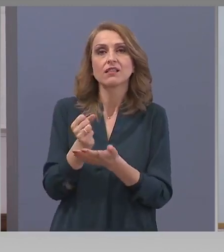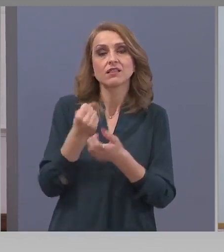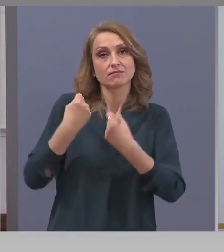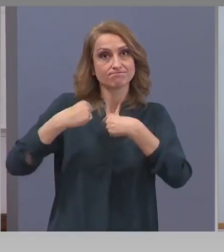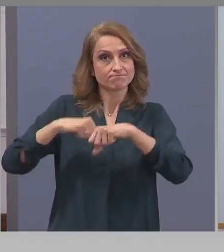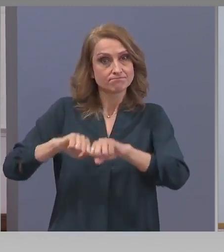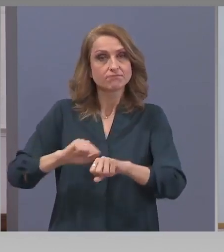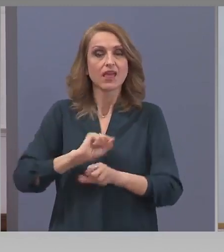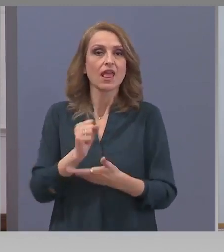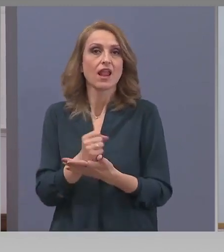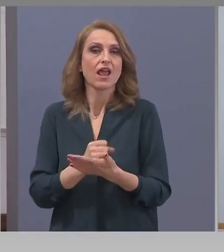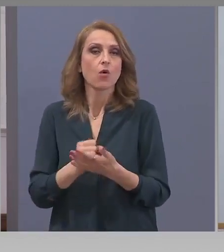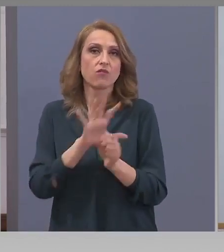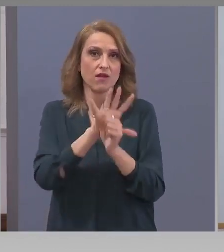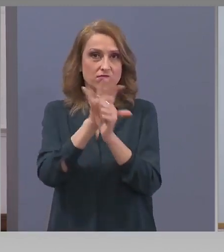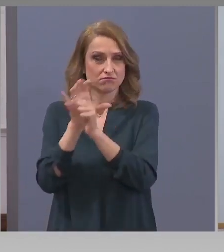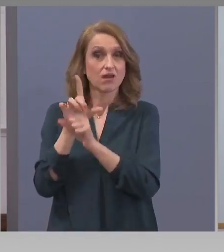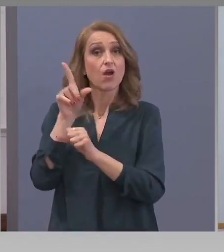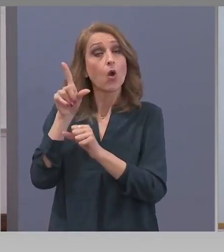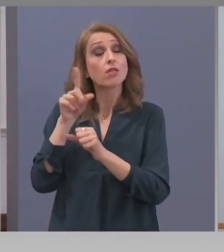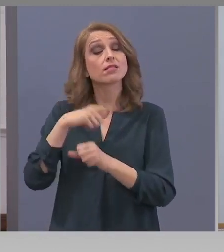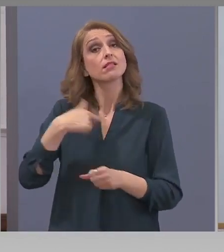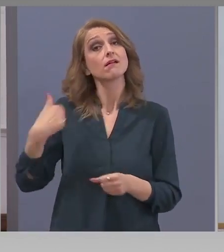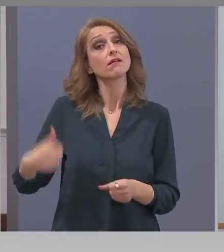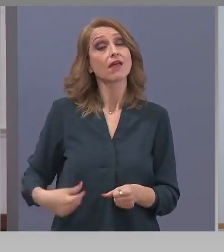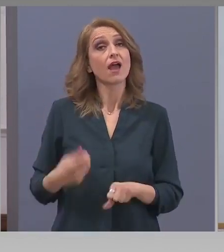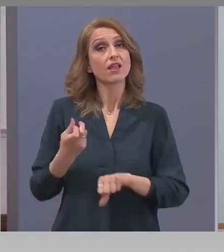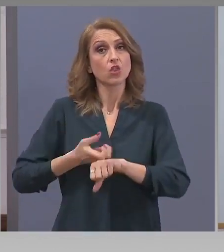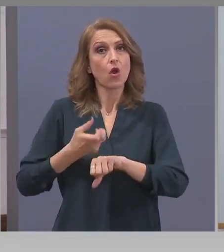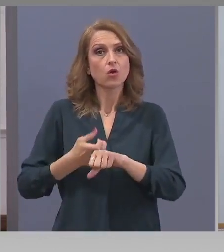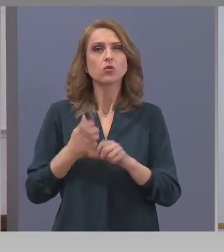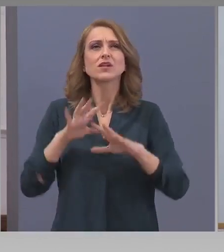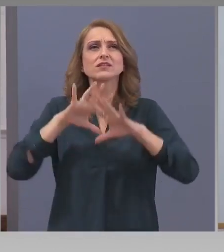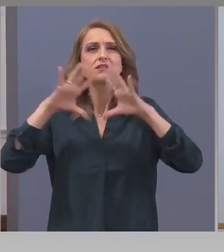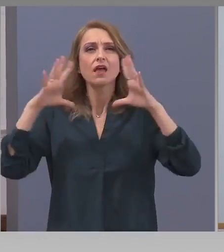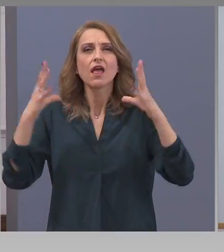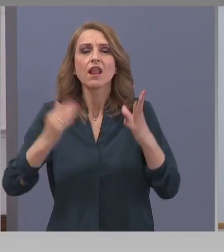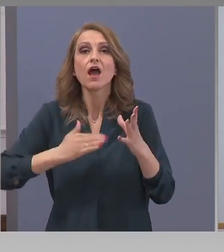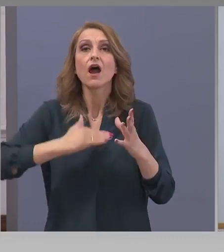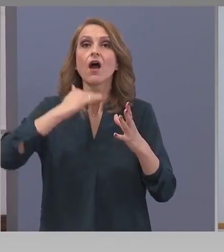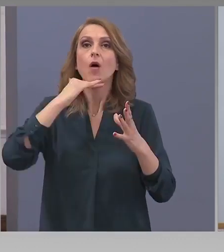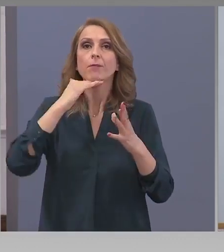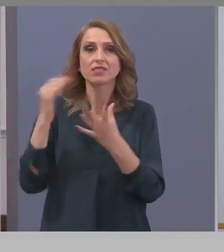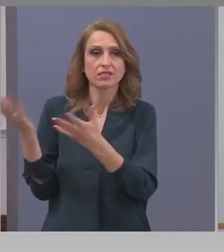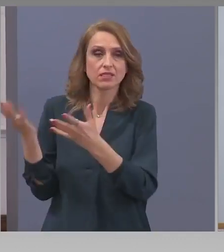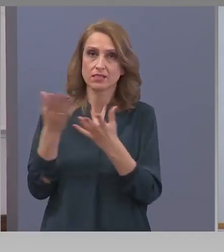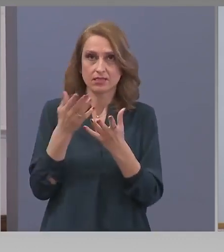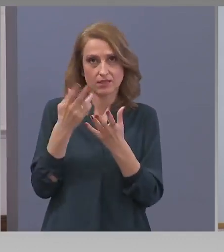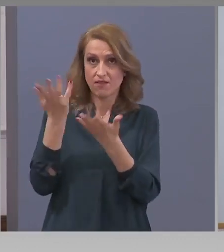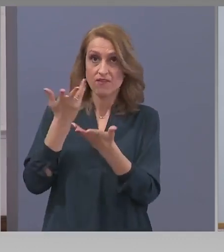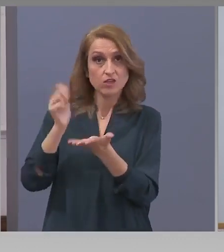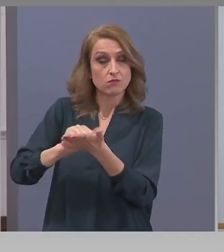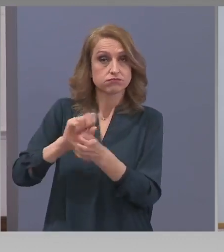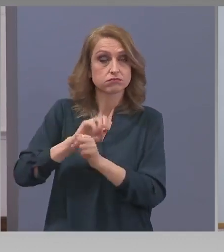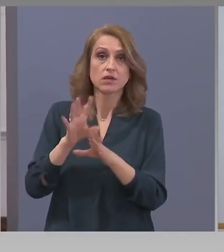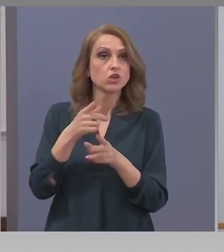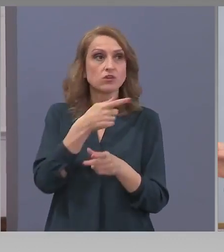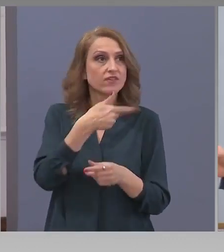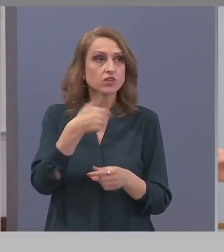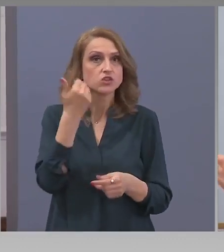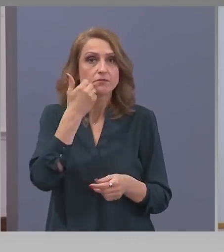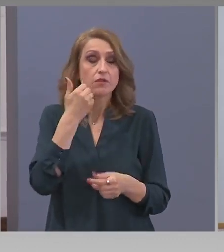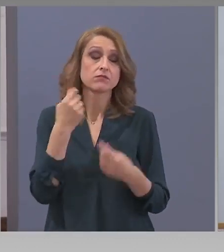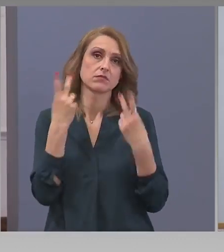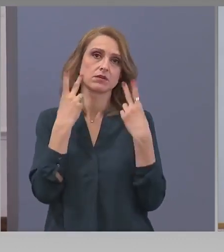COVID-19 от клиницисти, китайски лекари, събран целия опит до момента... Дали ще го използваме ли? Да. Разбира се, давам